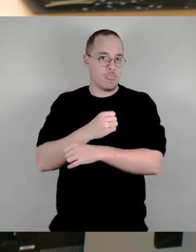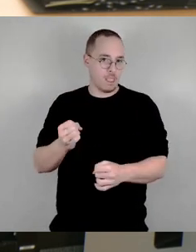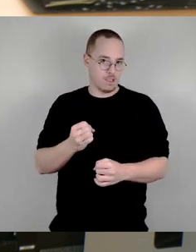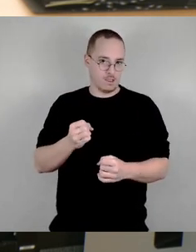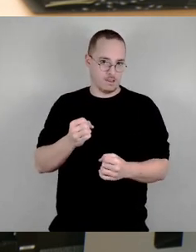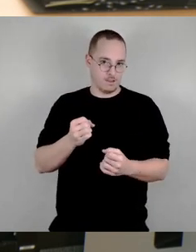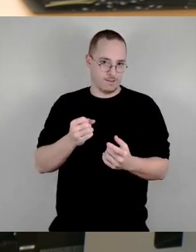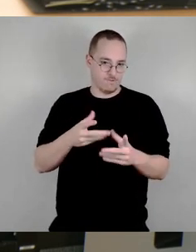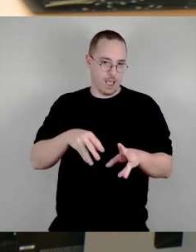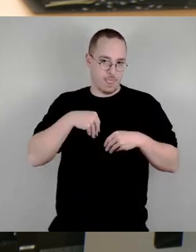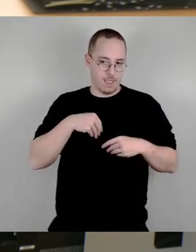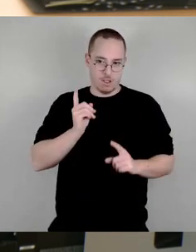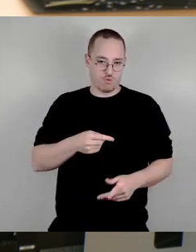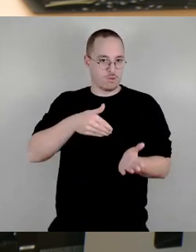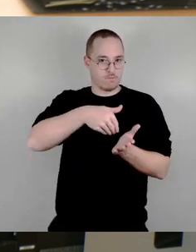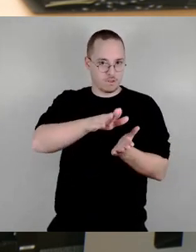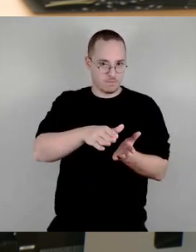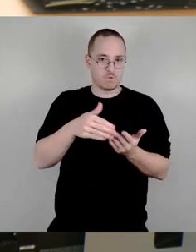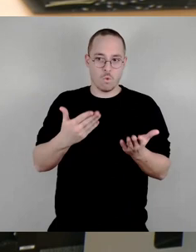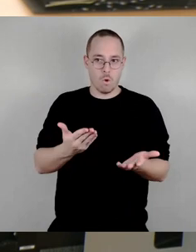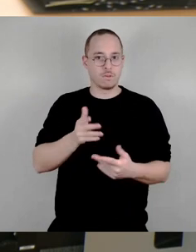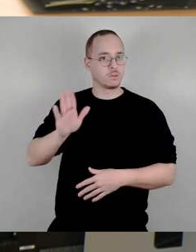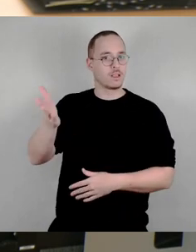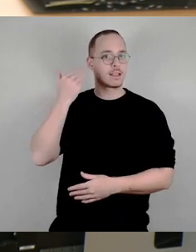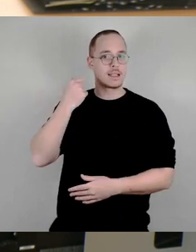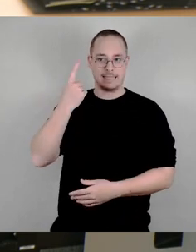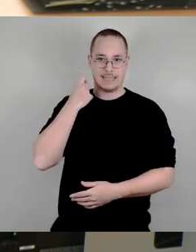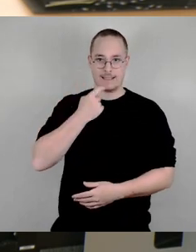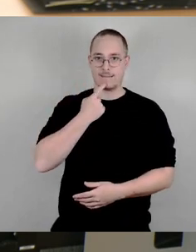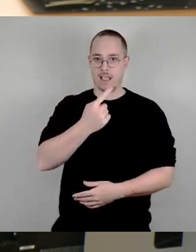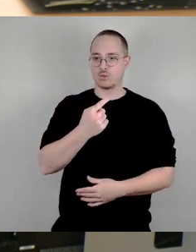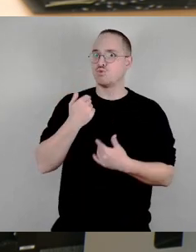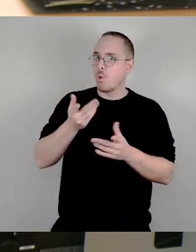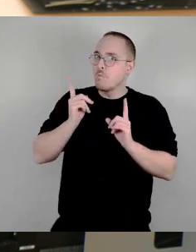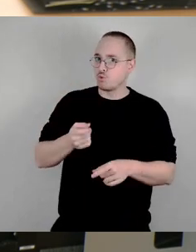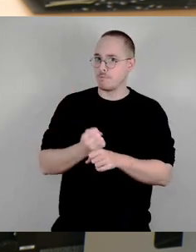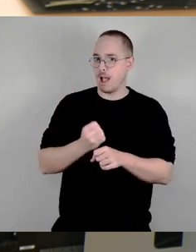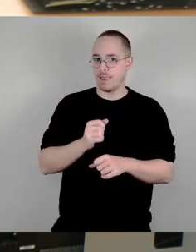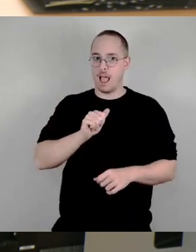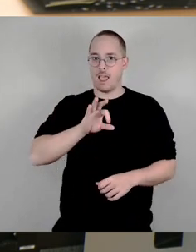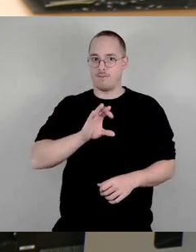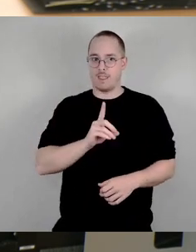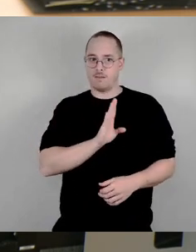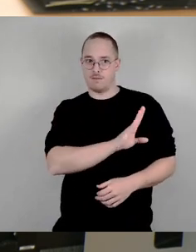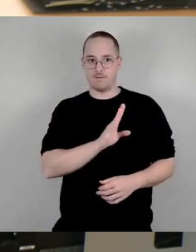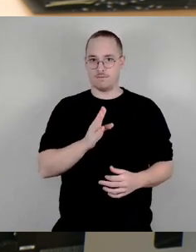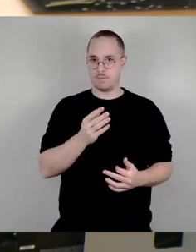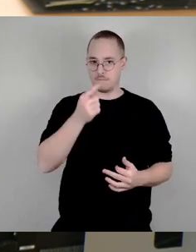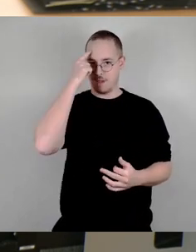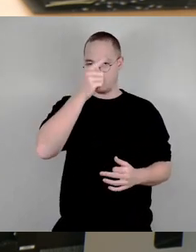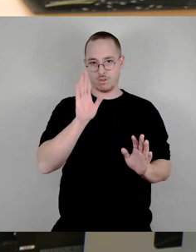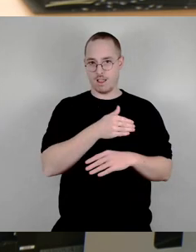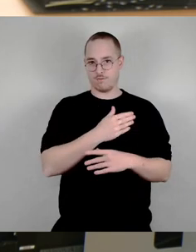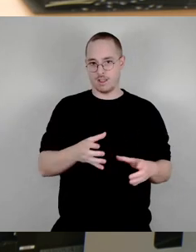Oder sie nehmen unsere Stimmen, bekommen den Antrag durch, reden mit der SPD. Die wiederum redet mit dem DDV-Verlag, der redet mit den